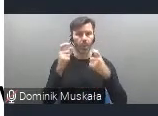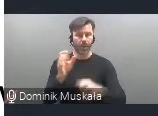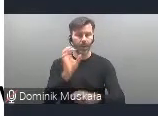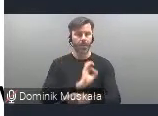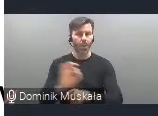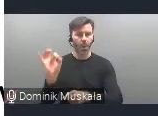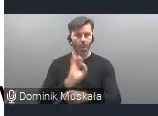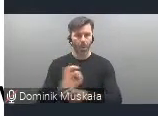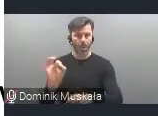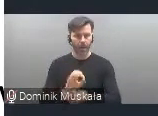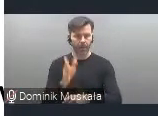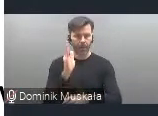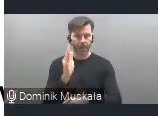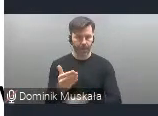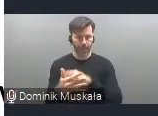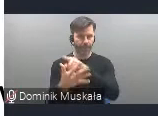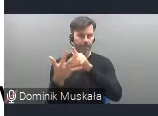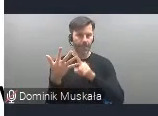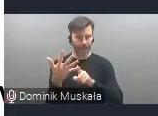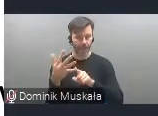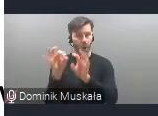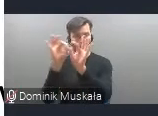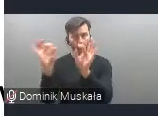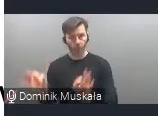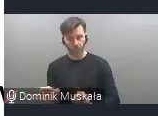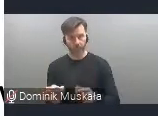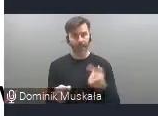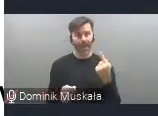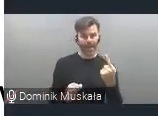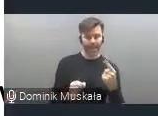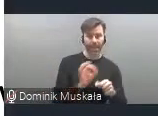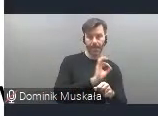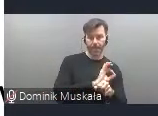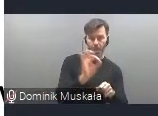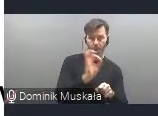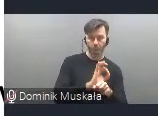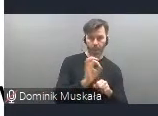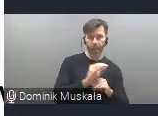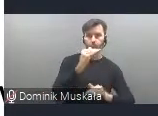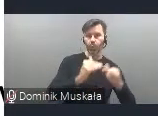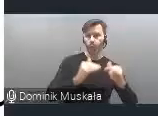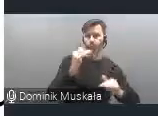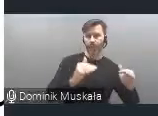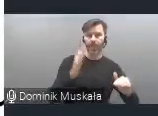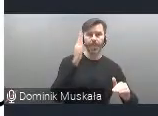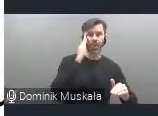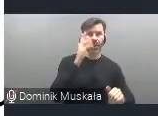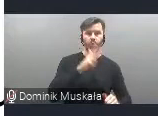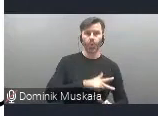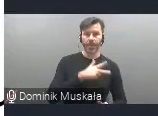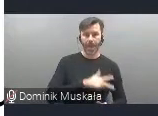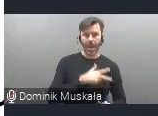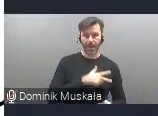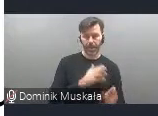które właśnie będzie pięć takich ogólnych i jeden z dziedziny zrównoważonego mieszkalnictwa socjalnego